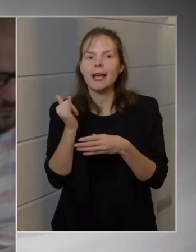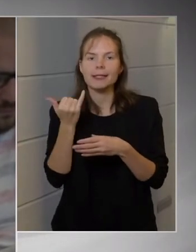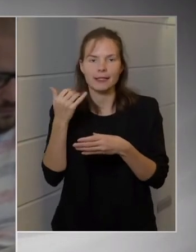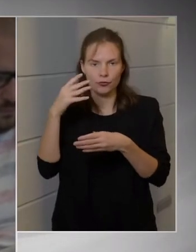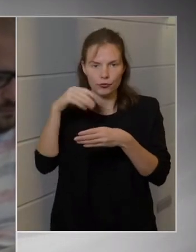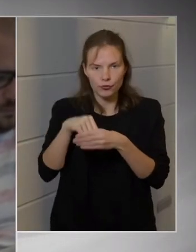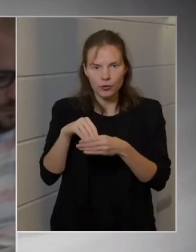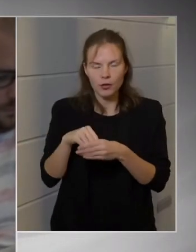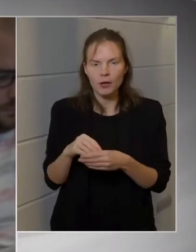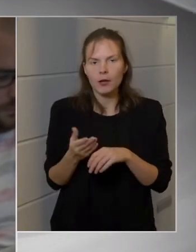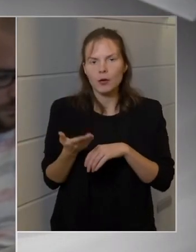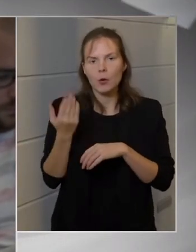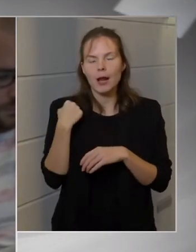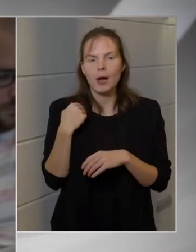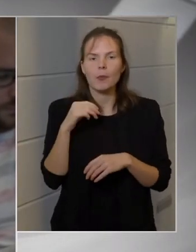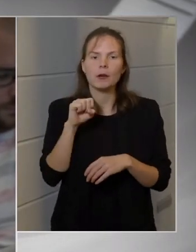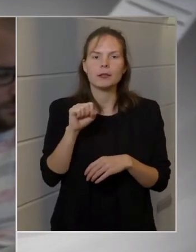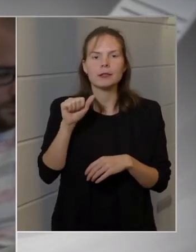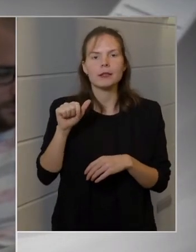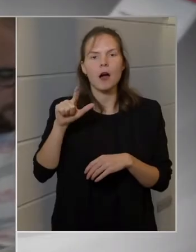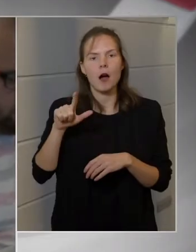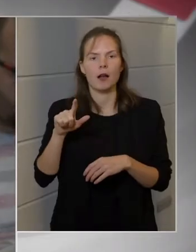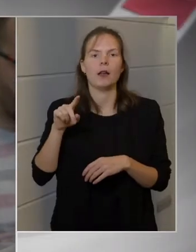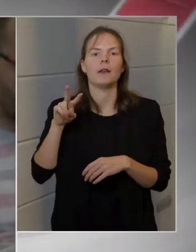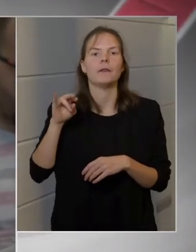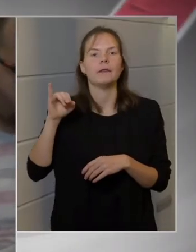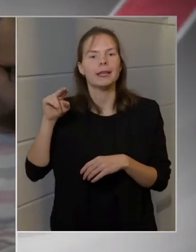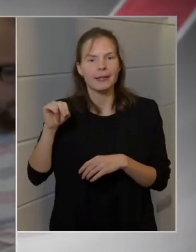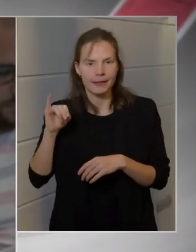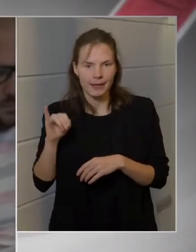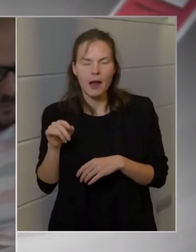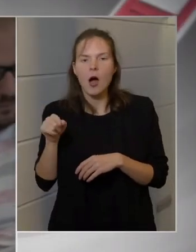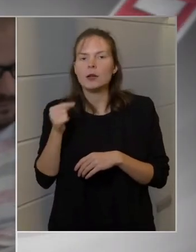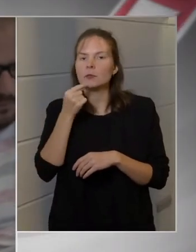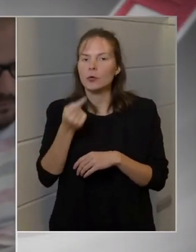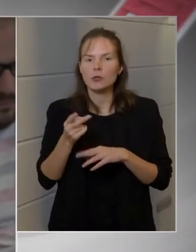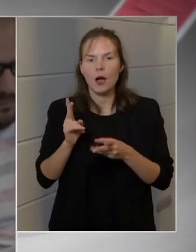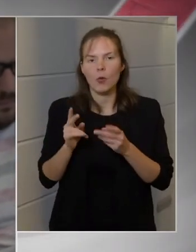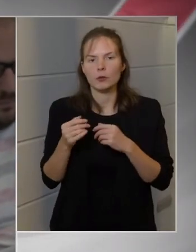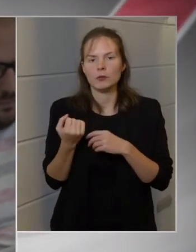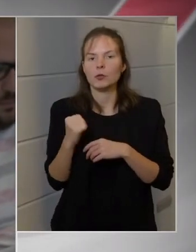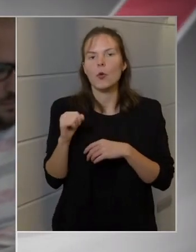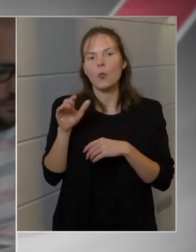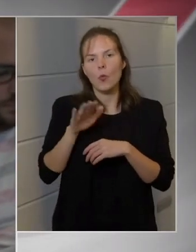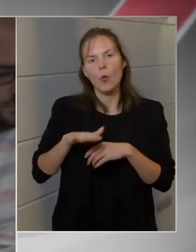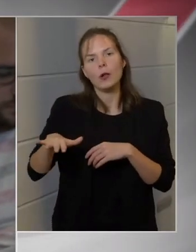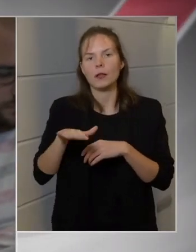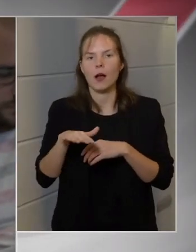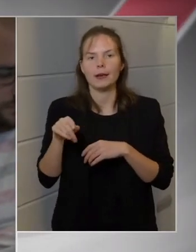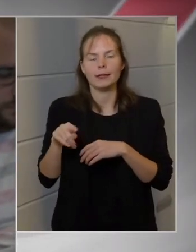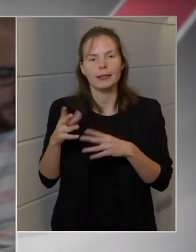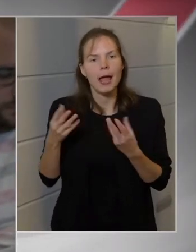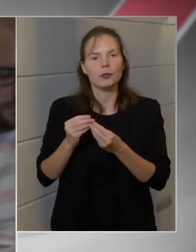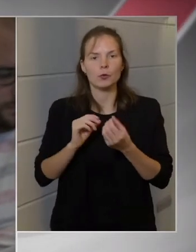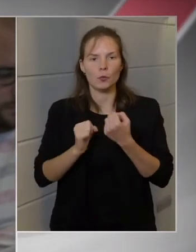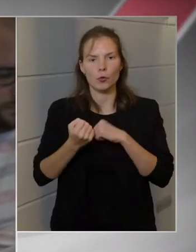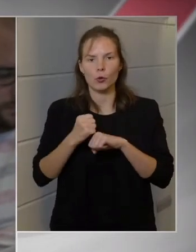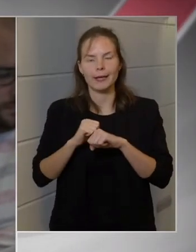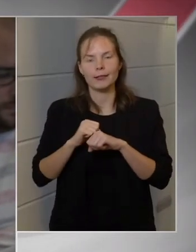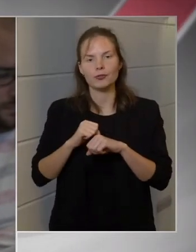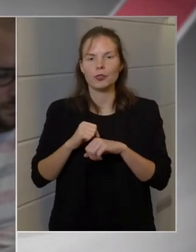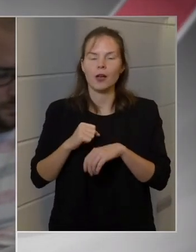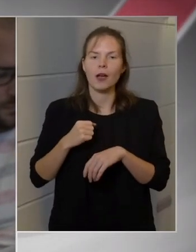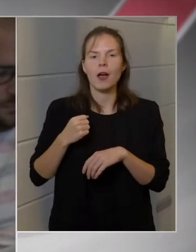Ugye korábban Salvini, amikor itt volt, akkor azt mondta, hogy ennek a jobboldali európai együttműködésnek a motorja